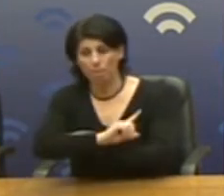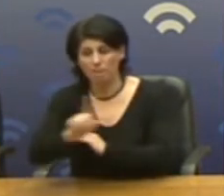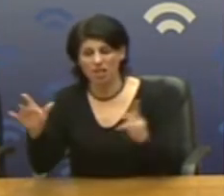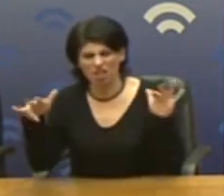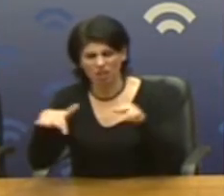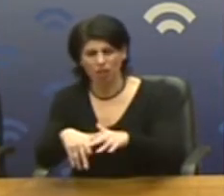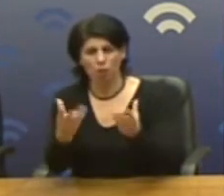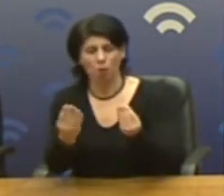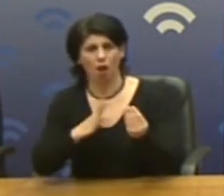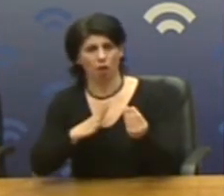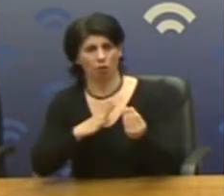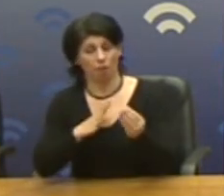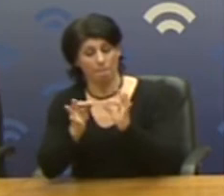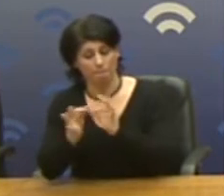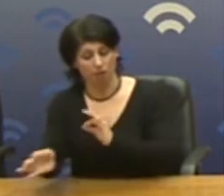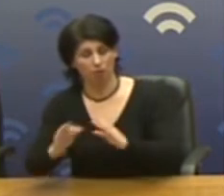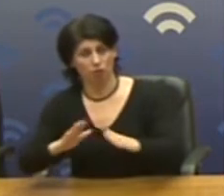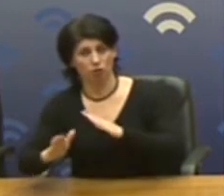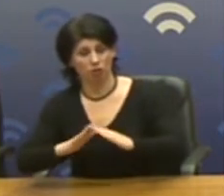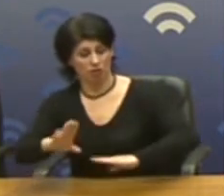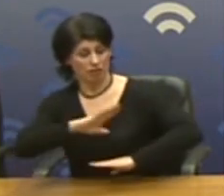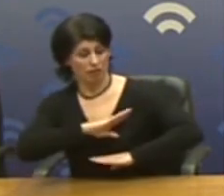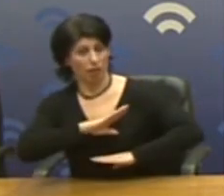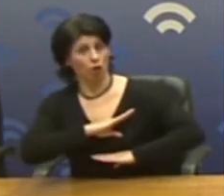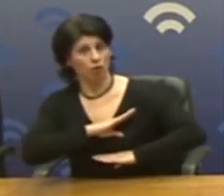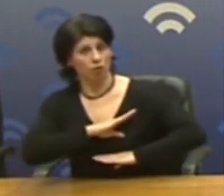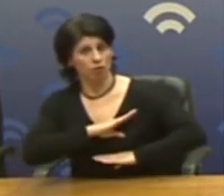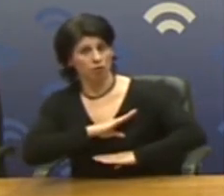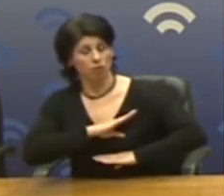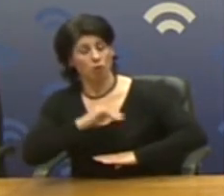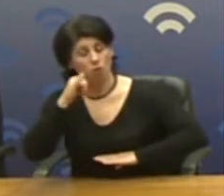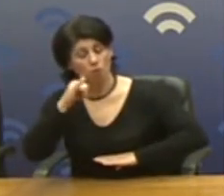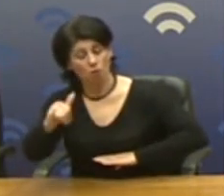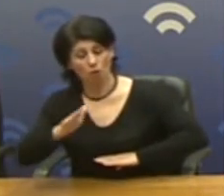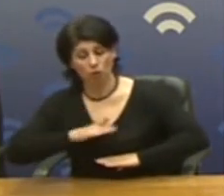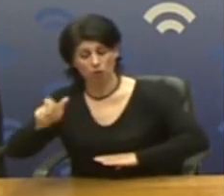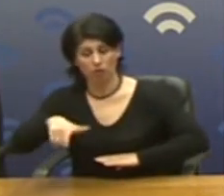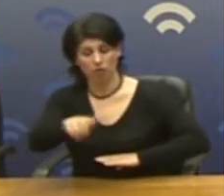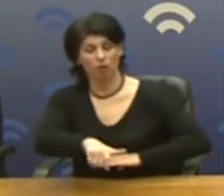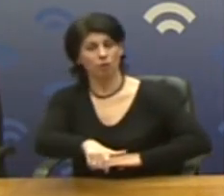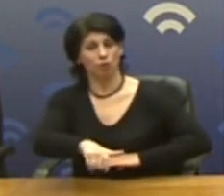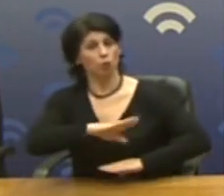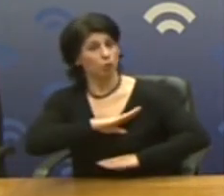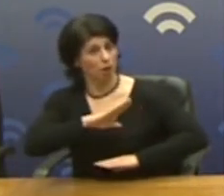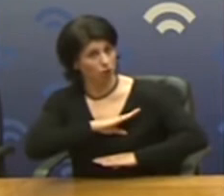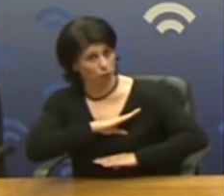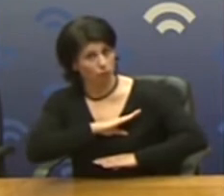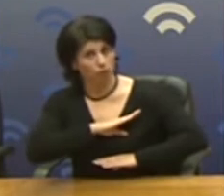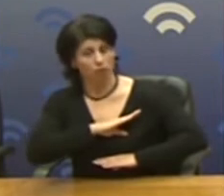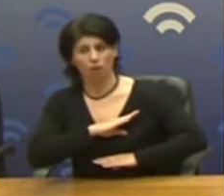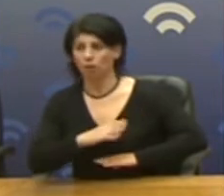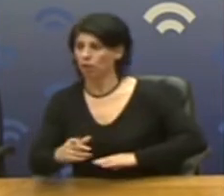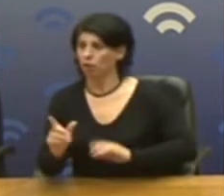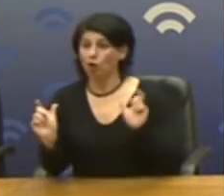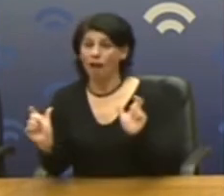Πάρτε μέτρα προστασίας των στρατευμένων των μονίμων στελεχών των ενόπλων δυνάμεων των εφέδρων